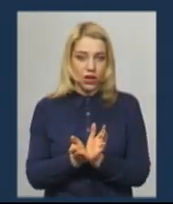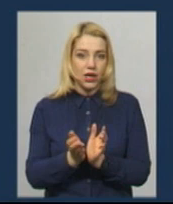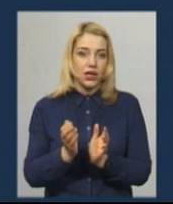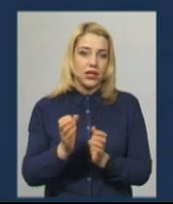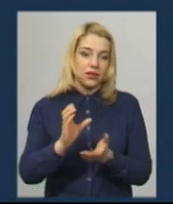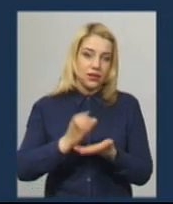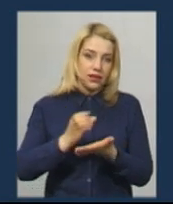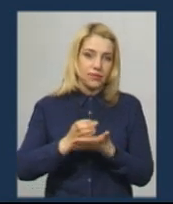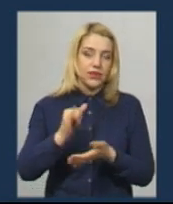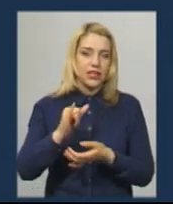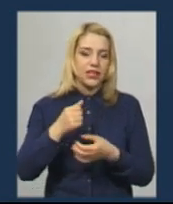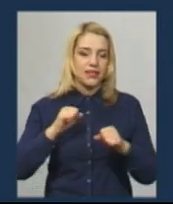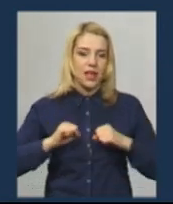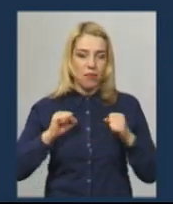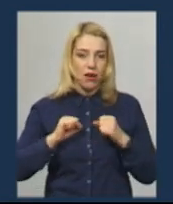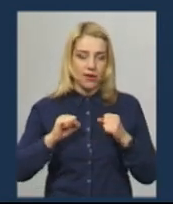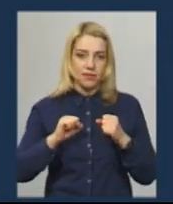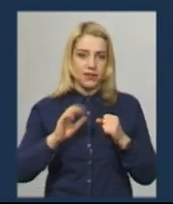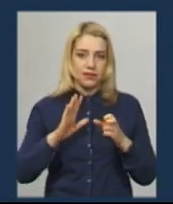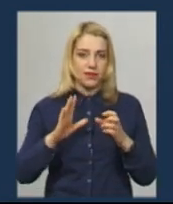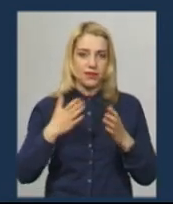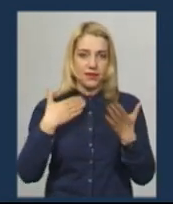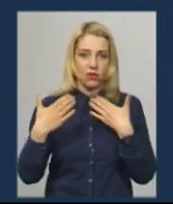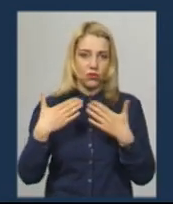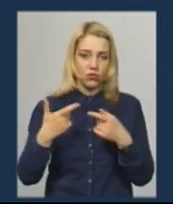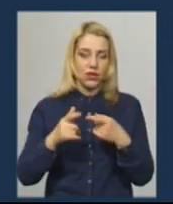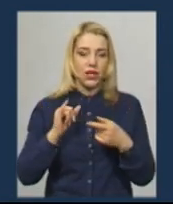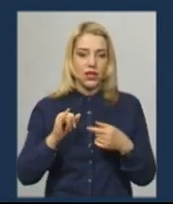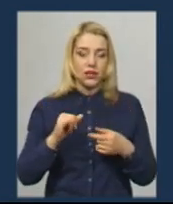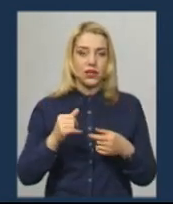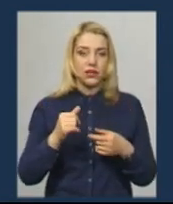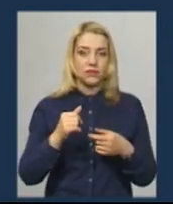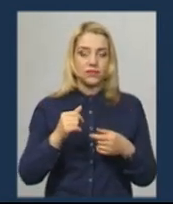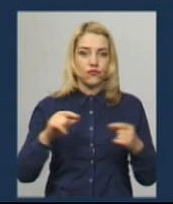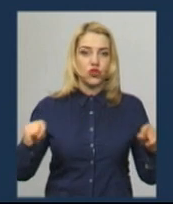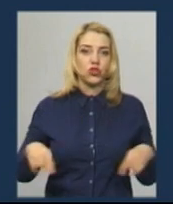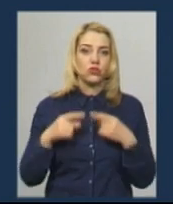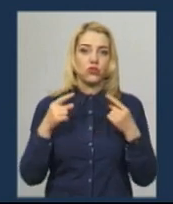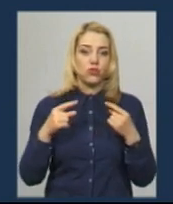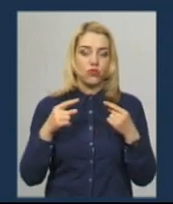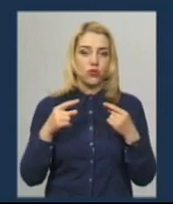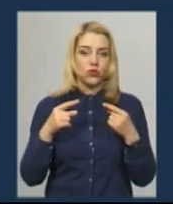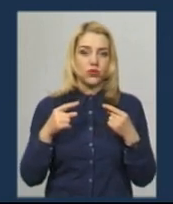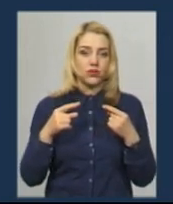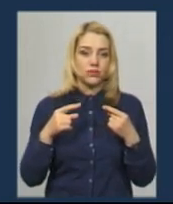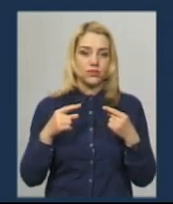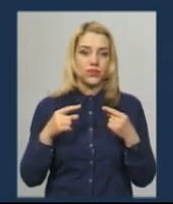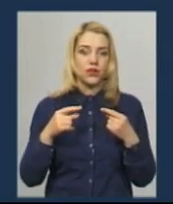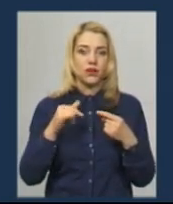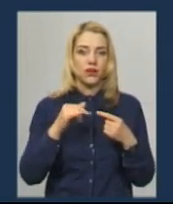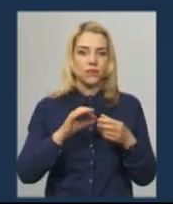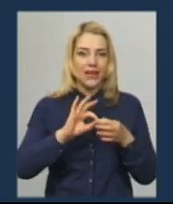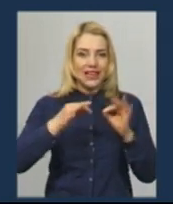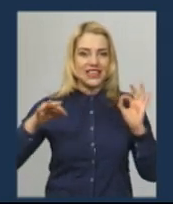намагаємося не збиратися раз. Я вживаю зараз ліки, які, власне, відновлюють флору в кишечнику,